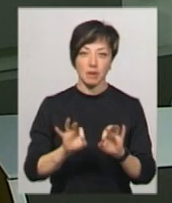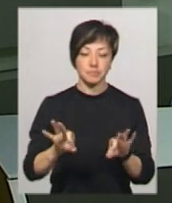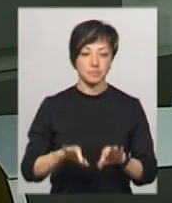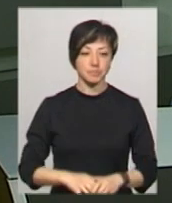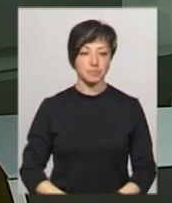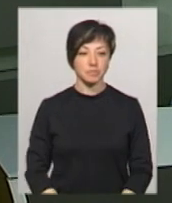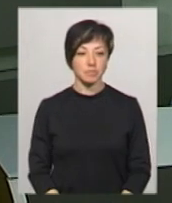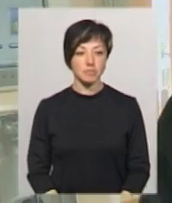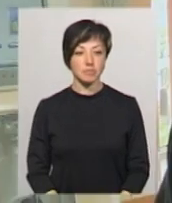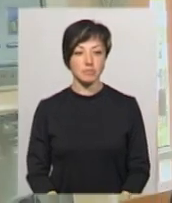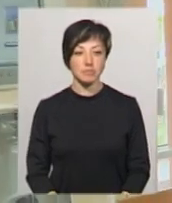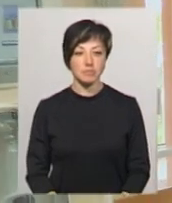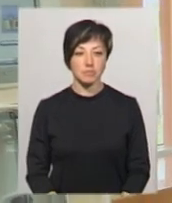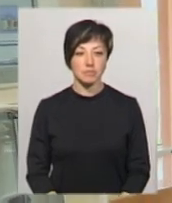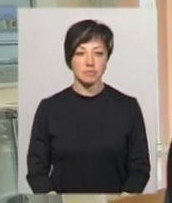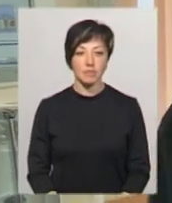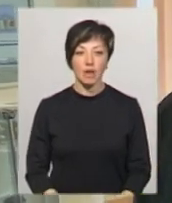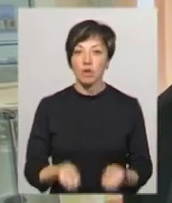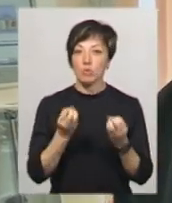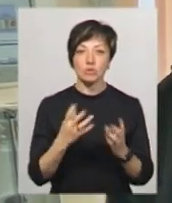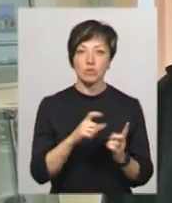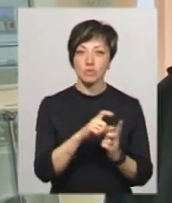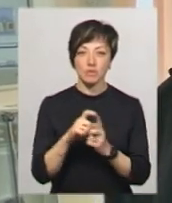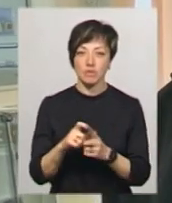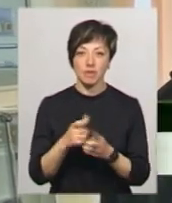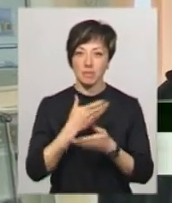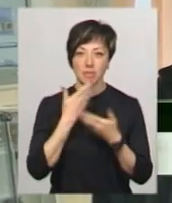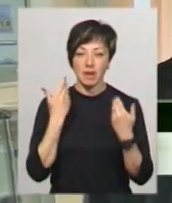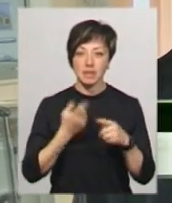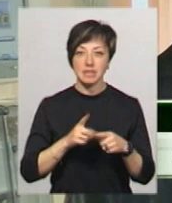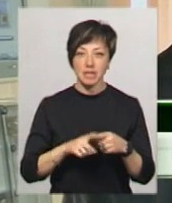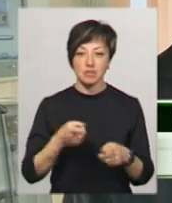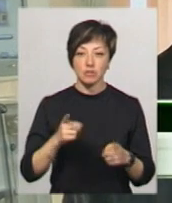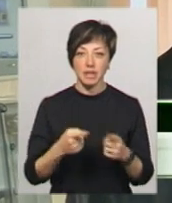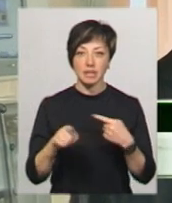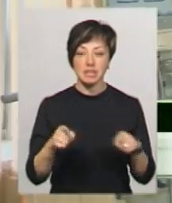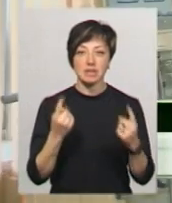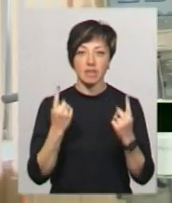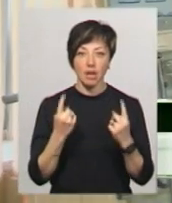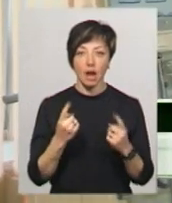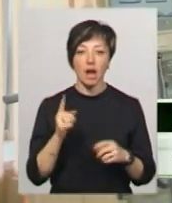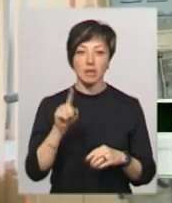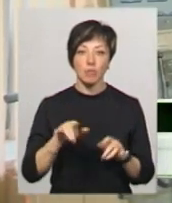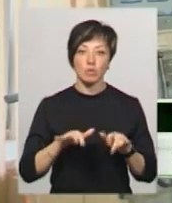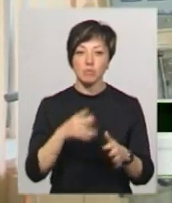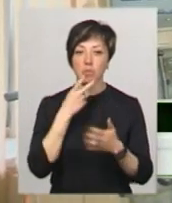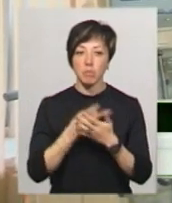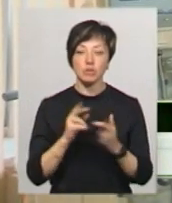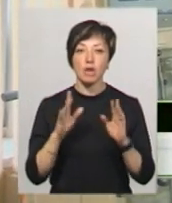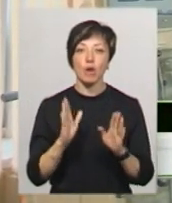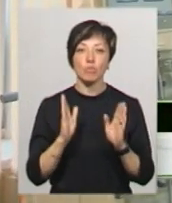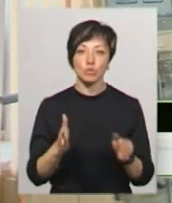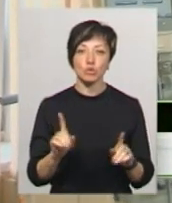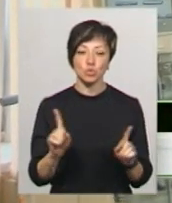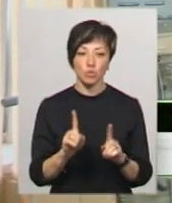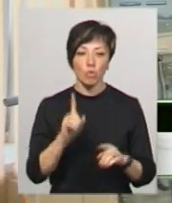Ворожцова. Просто слів немає. Це, звичайно, різниця велика. А там в процесі побачимо, як воно вже буде